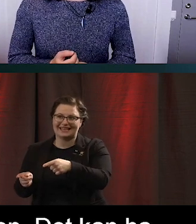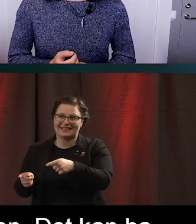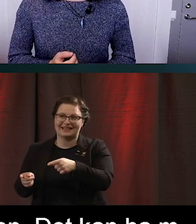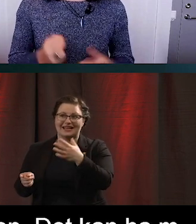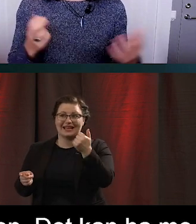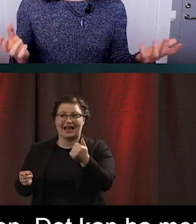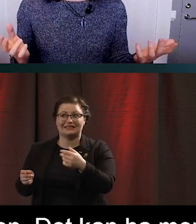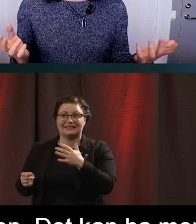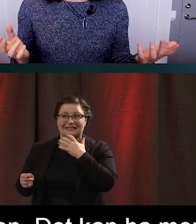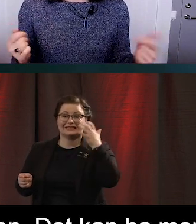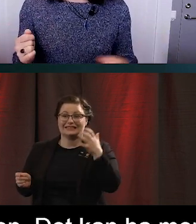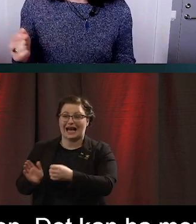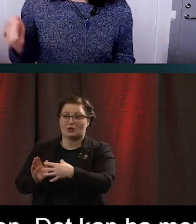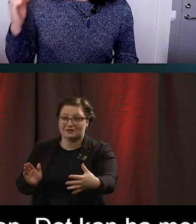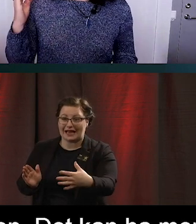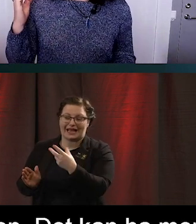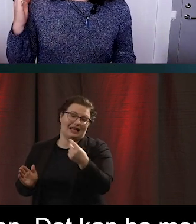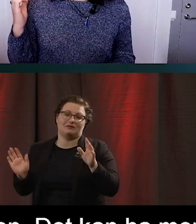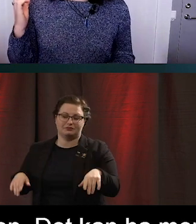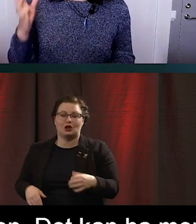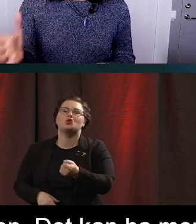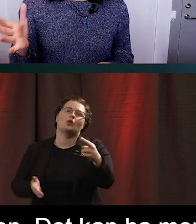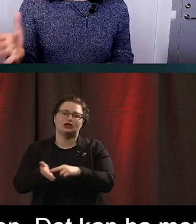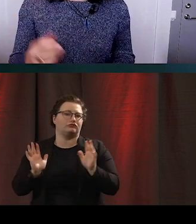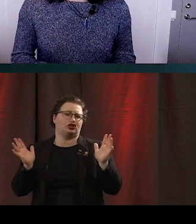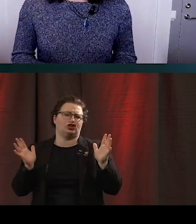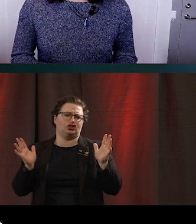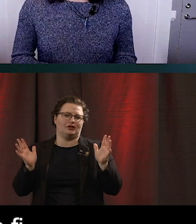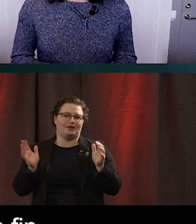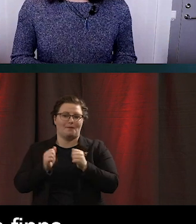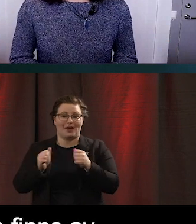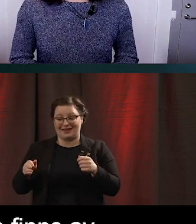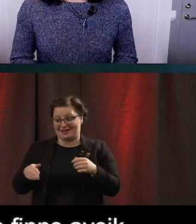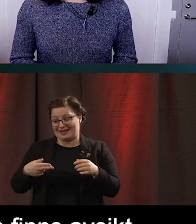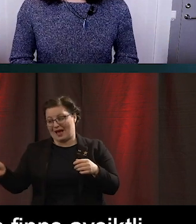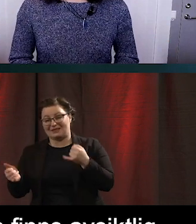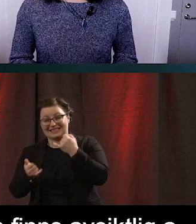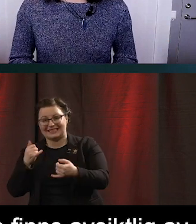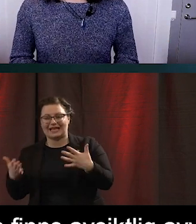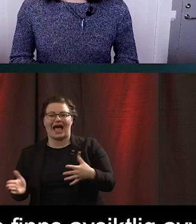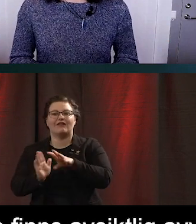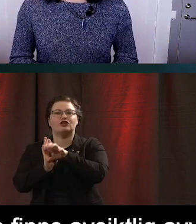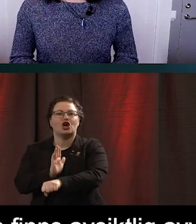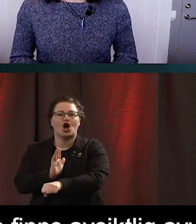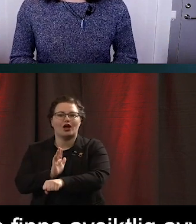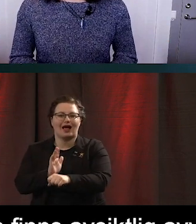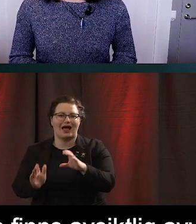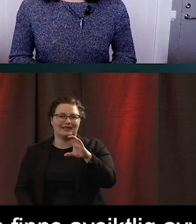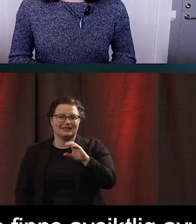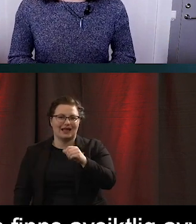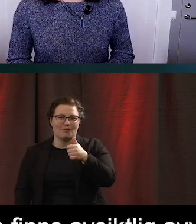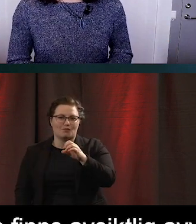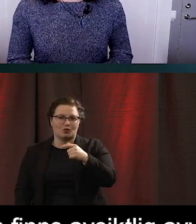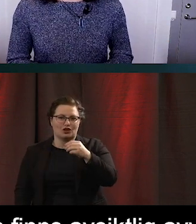konsekvenser. Vissa system klarar det. Men sen finns det också avsiktlig avvikelse eller sabotage. Där man helt så